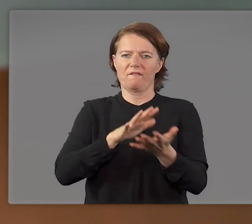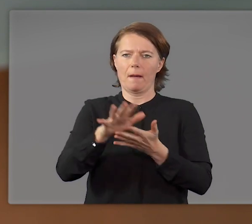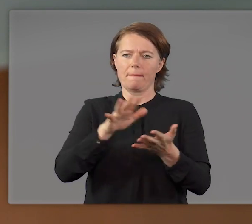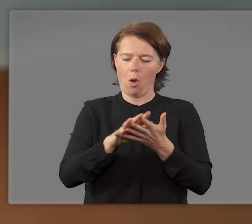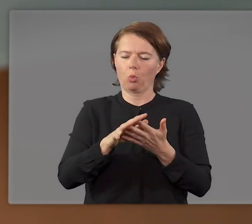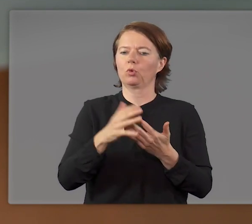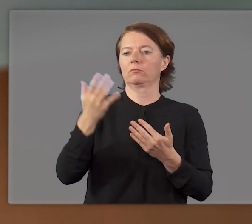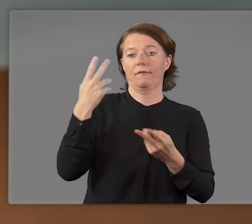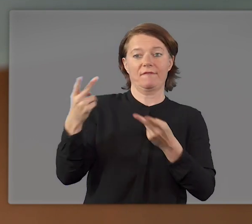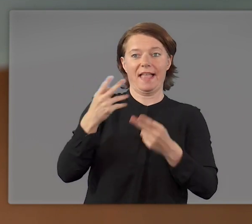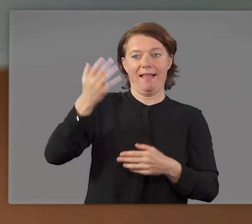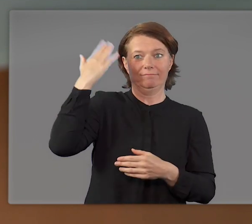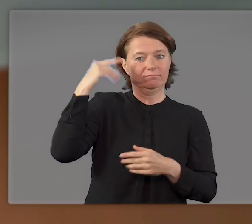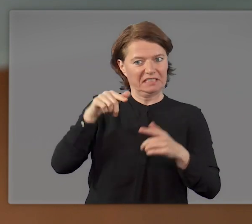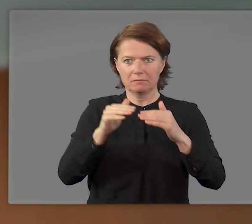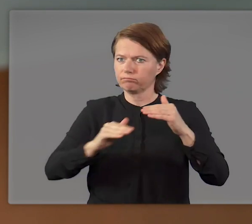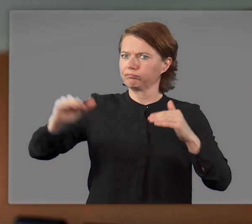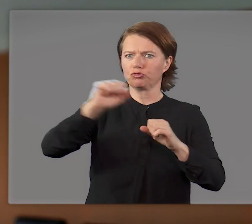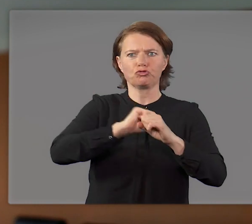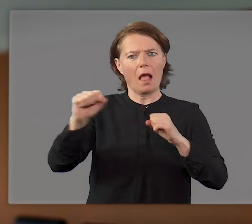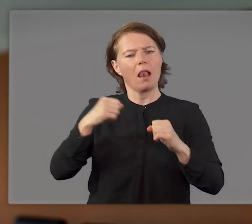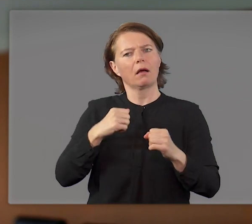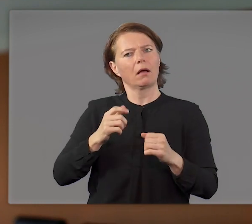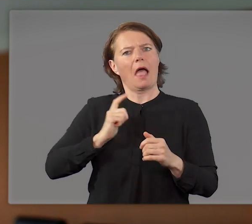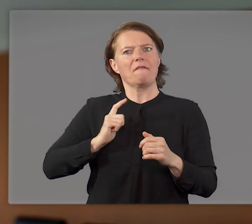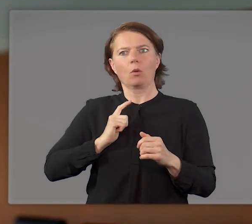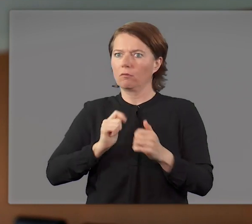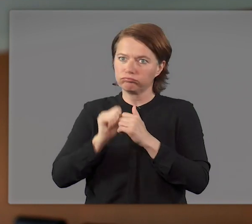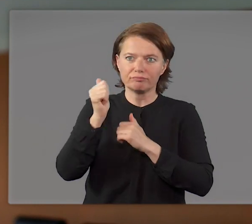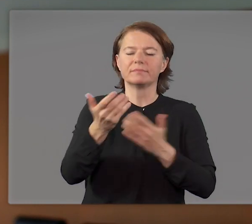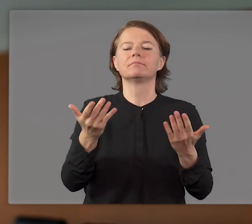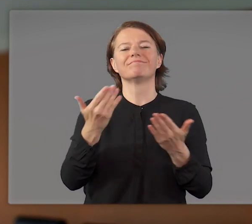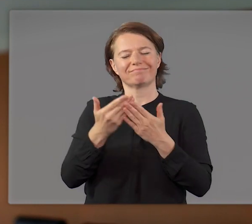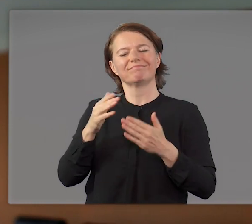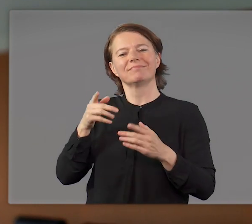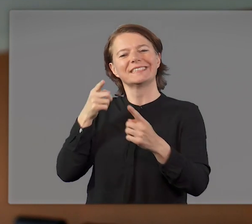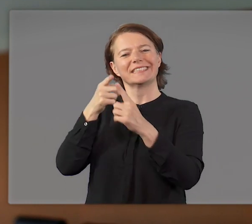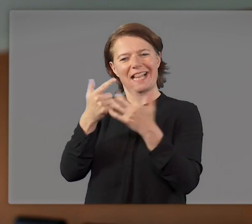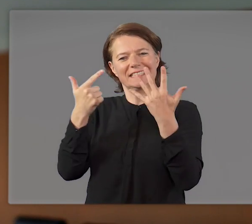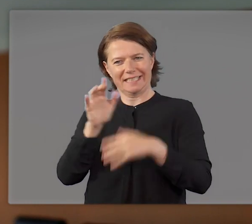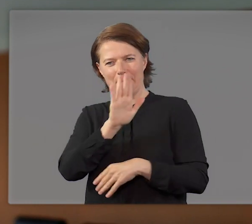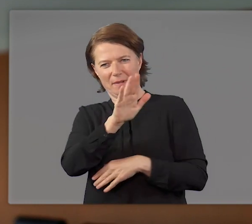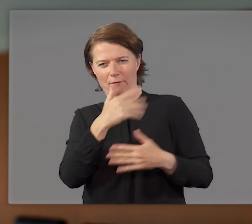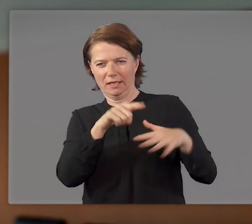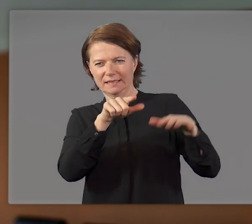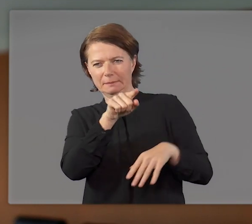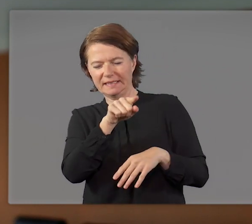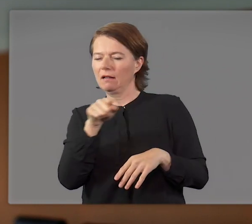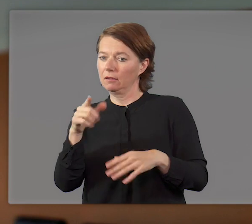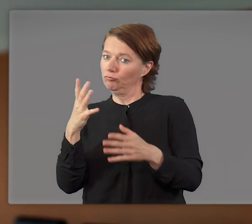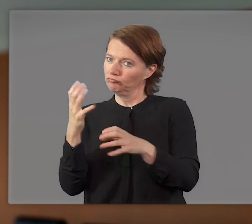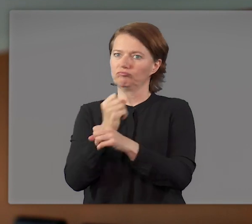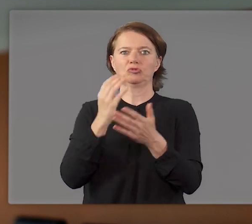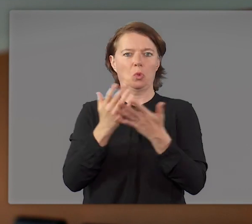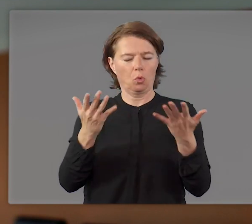als wir es uns ursprünglich vorgenommen hatten. Ein wichtiger Erfolg auf dem Weg zu Ziel 7 – bezahlbare und